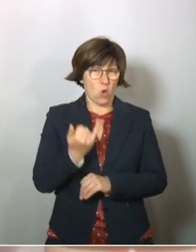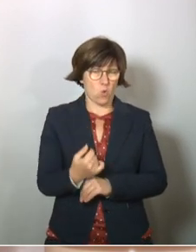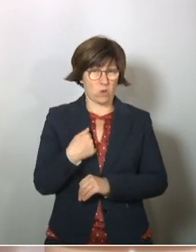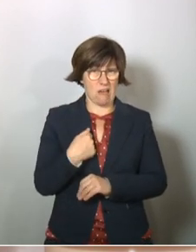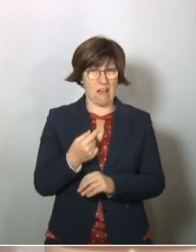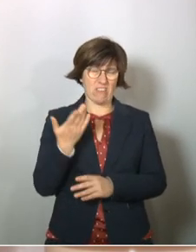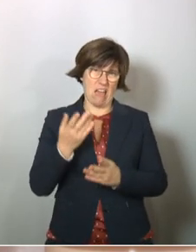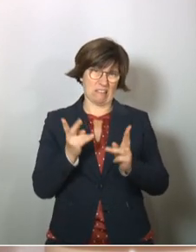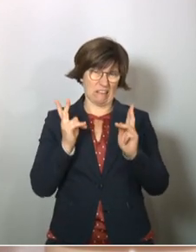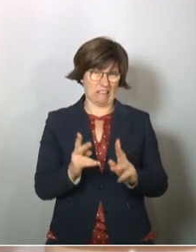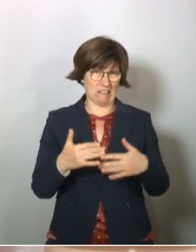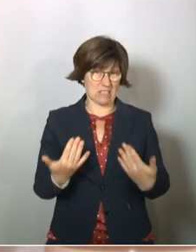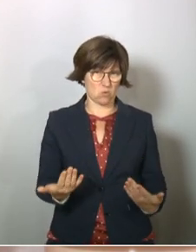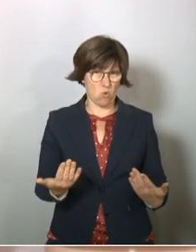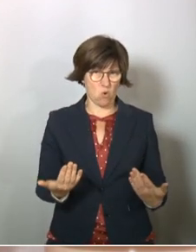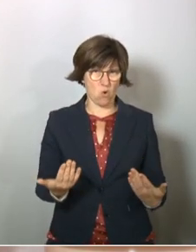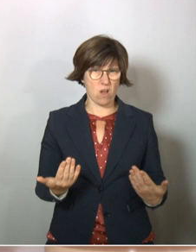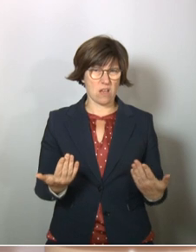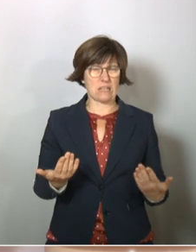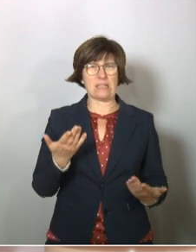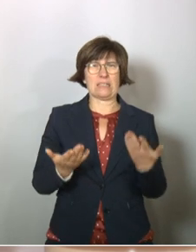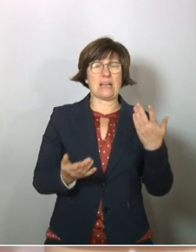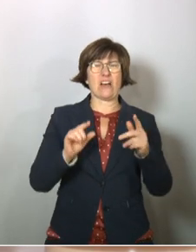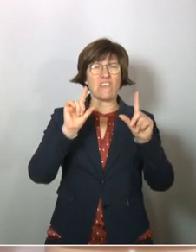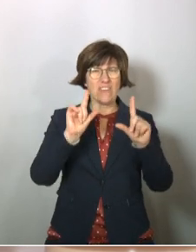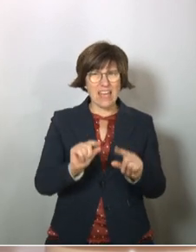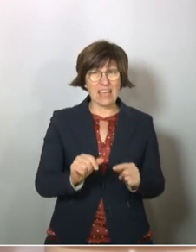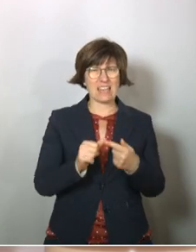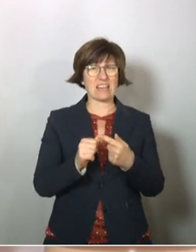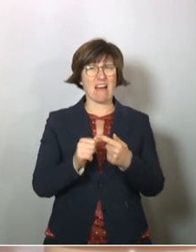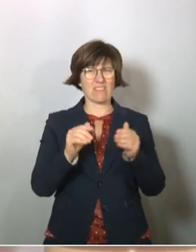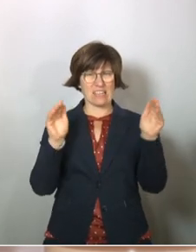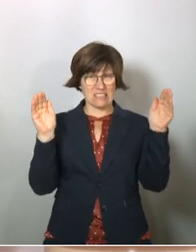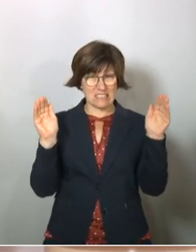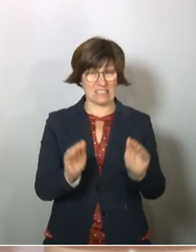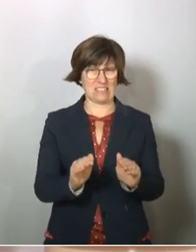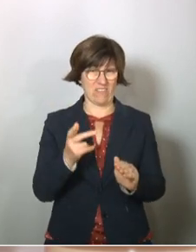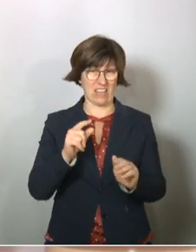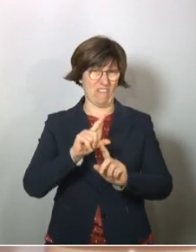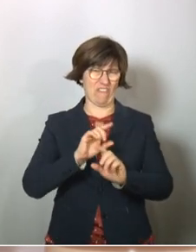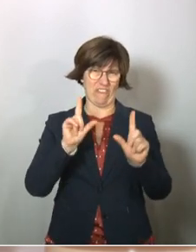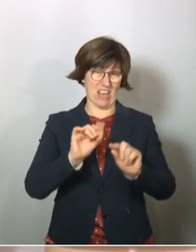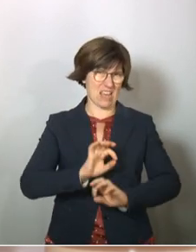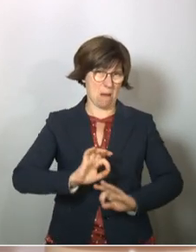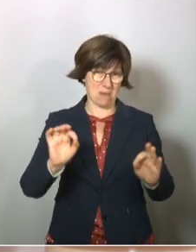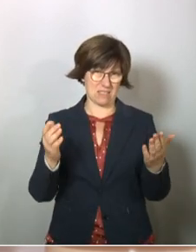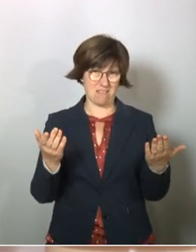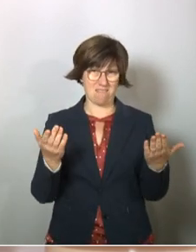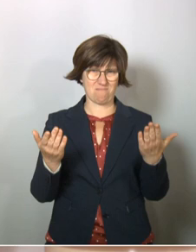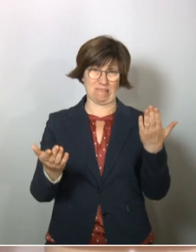das wäre das Richtige gewesen. Ein bisschen weniger Shutdown, nicht